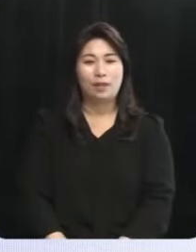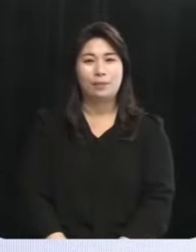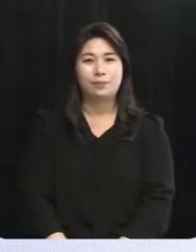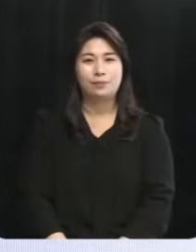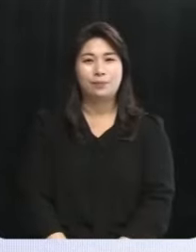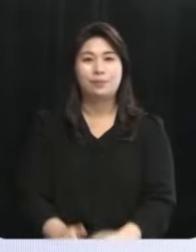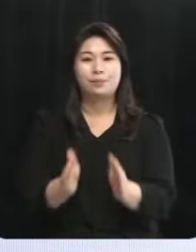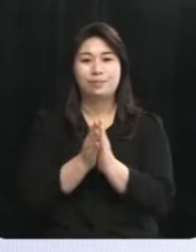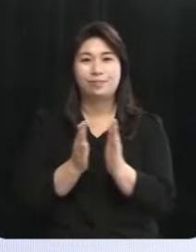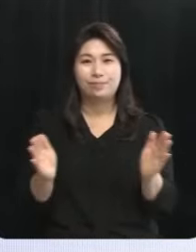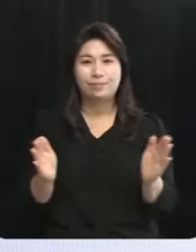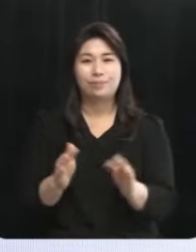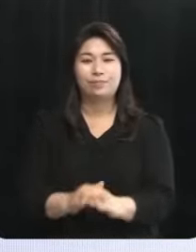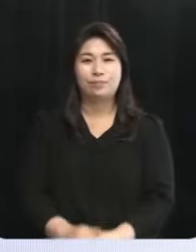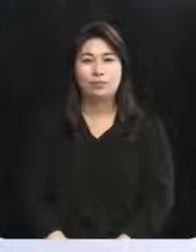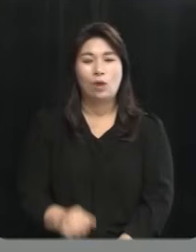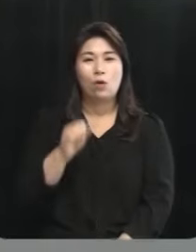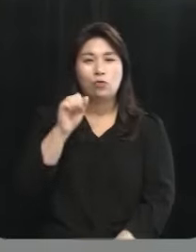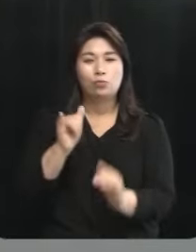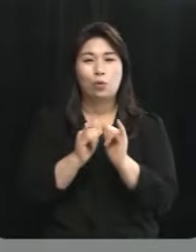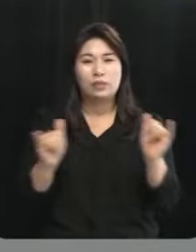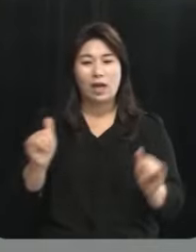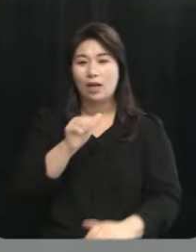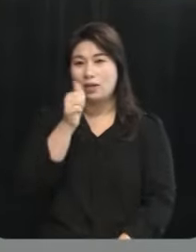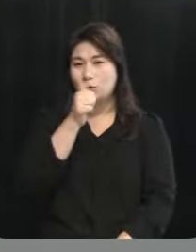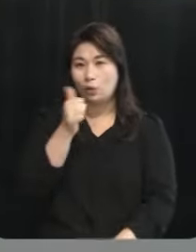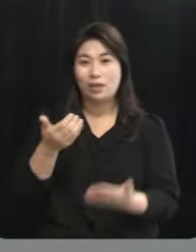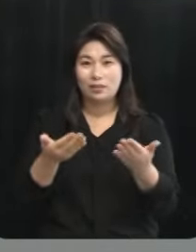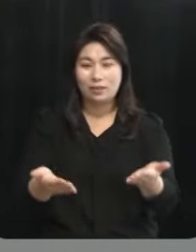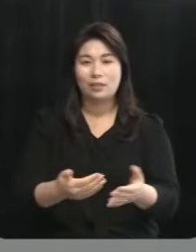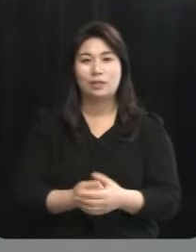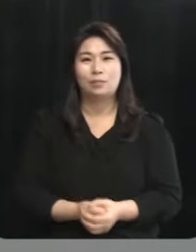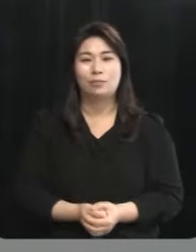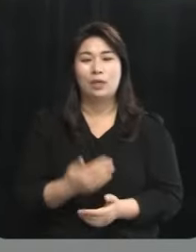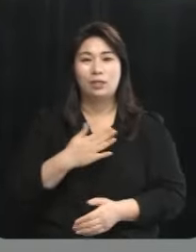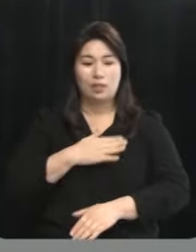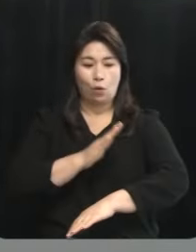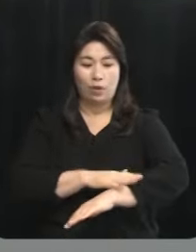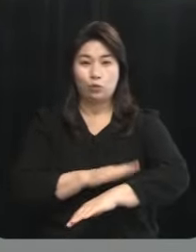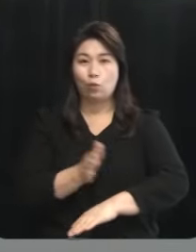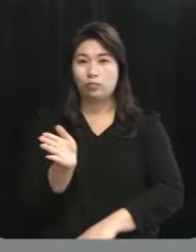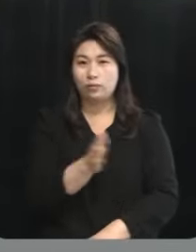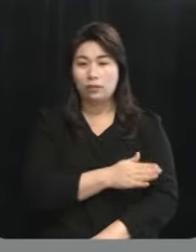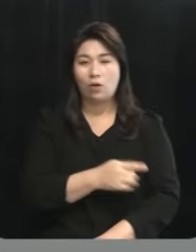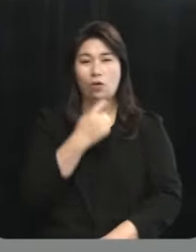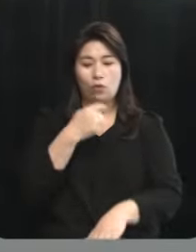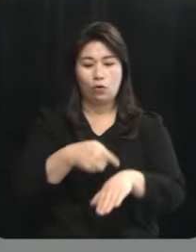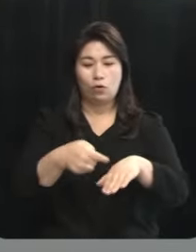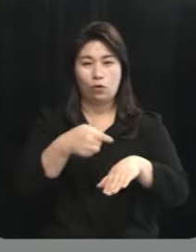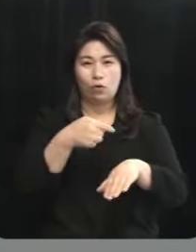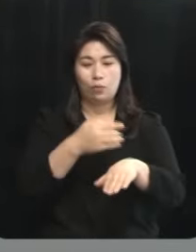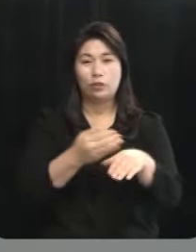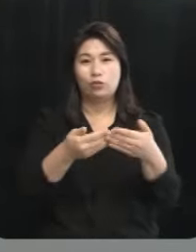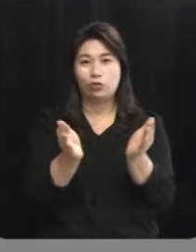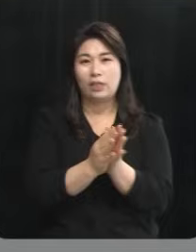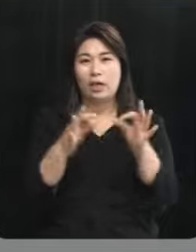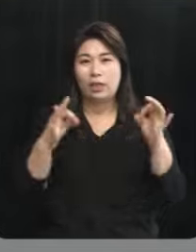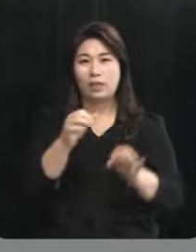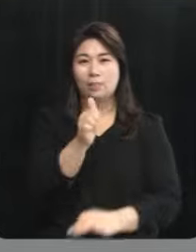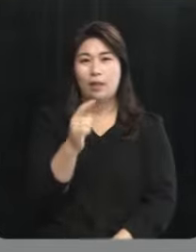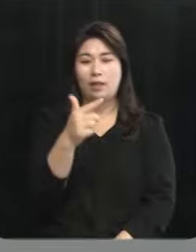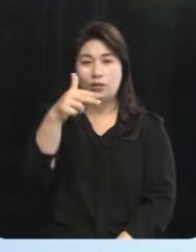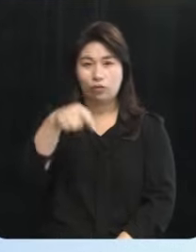시작하겠습니다 먼저 후보를 소개하도록 하죠 제 왼쪽부터입니다 더불어민주당 김한규